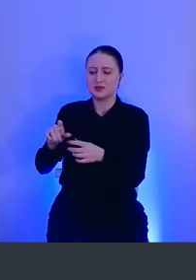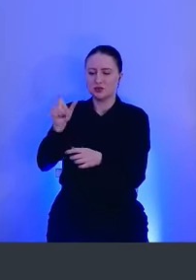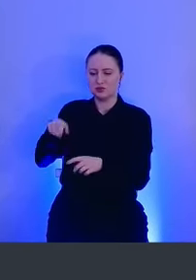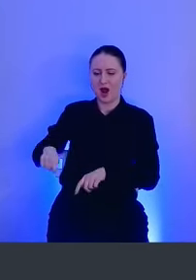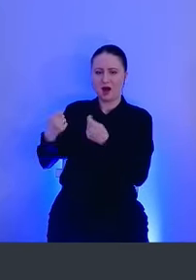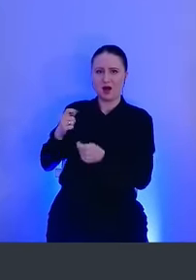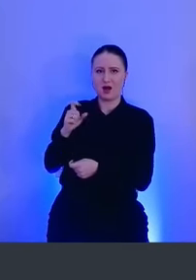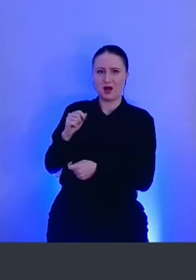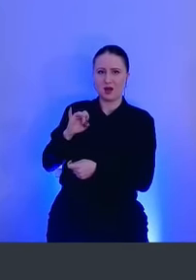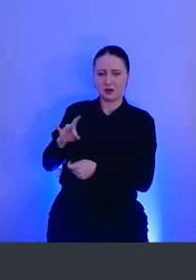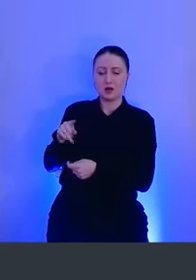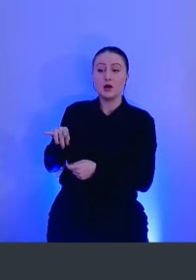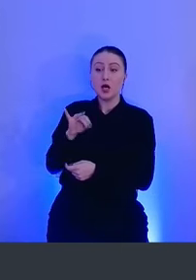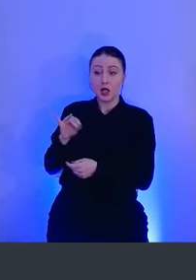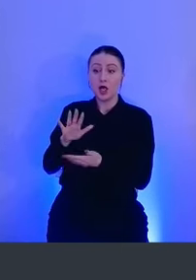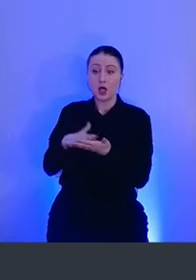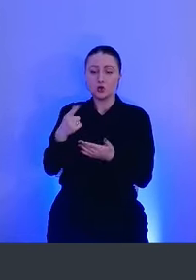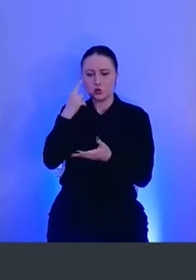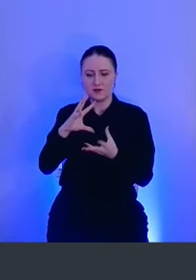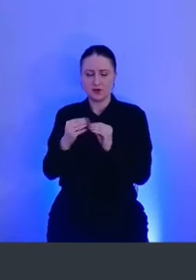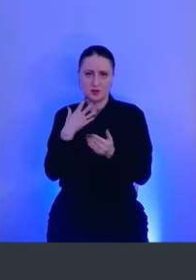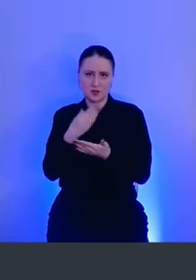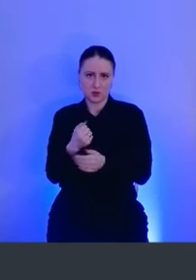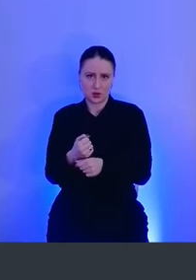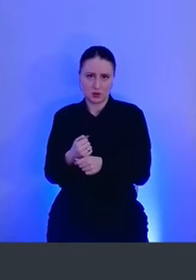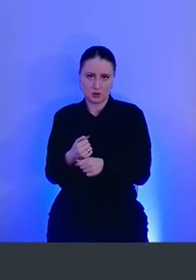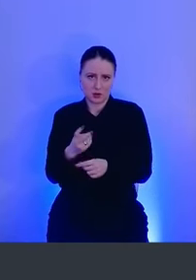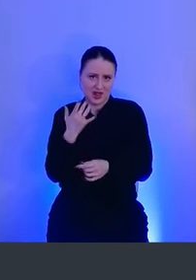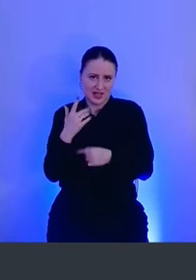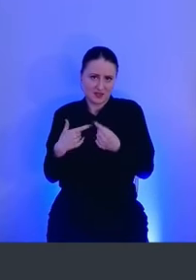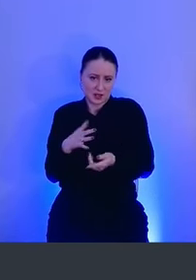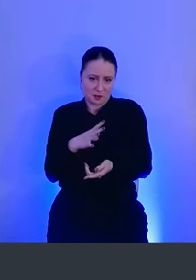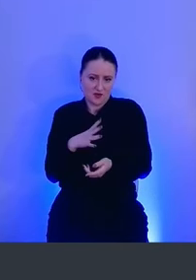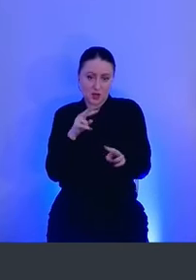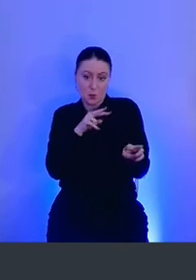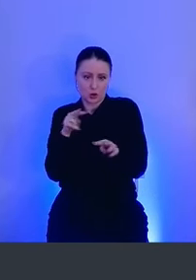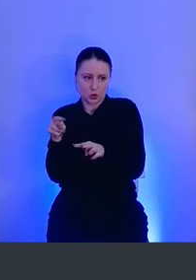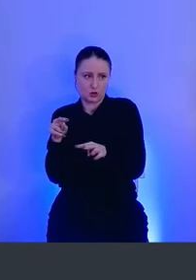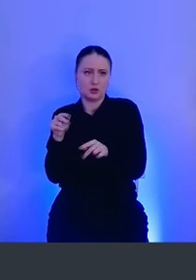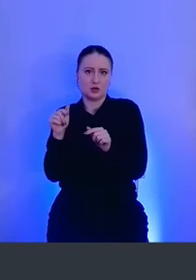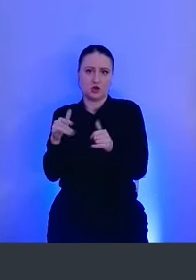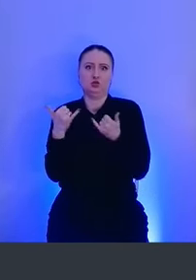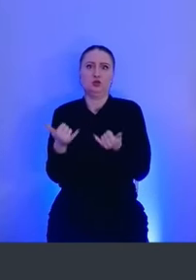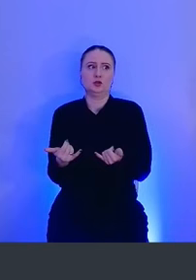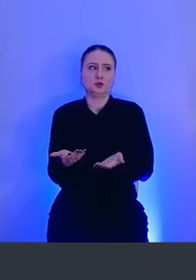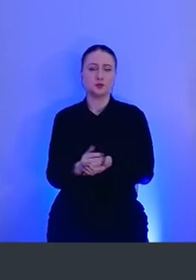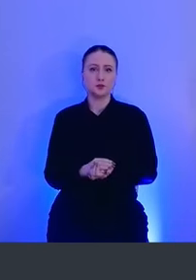И, собственно, из этого уже делать свои какие-то выводы. Не всегда ведь бывает мониторинг здесь и сейчас.